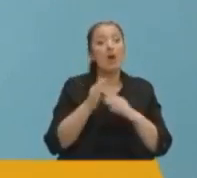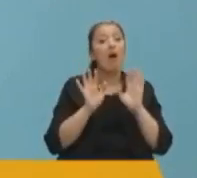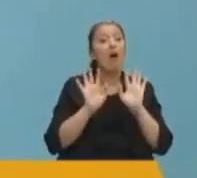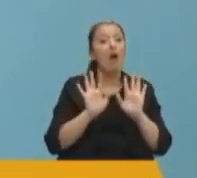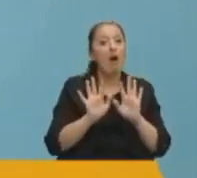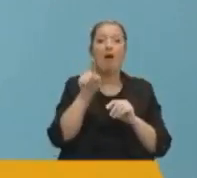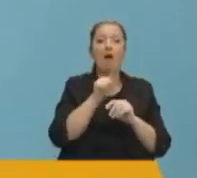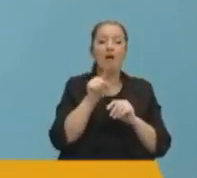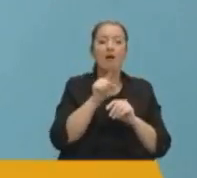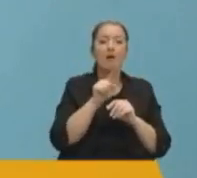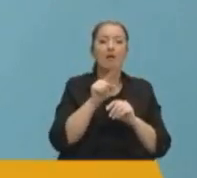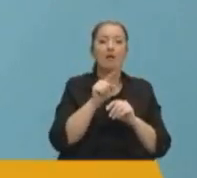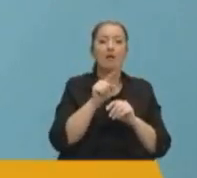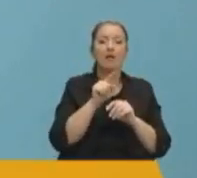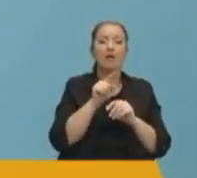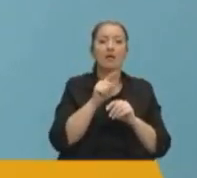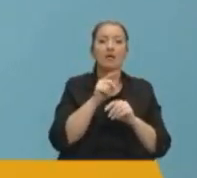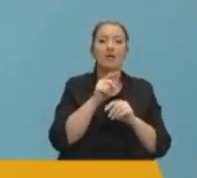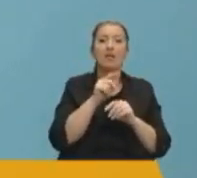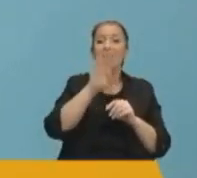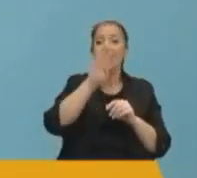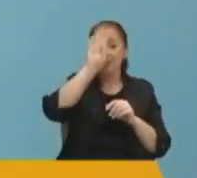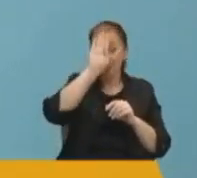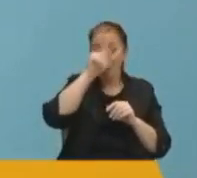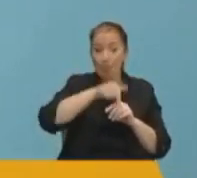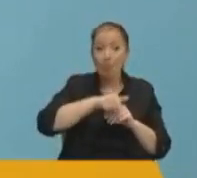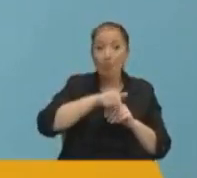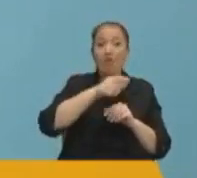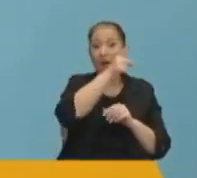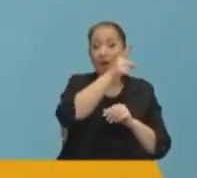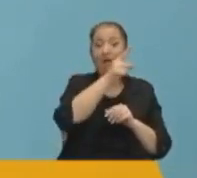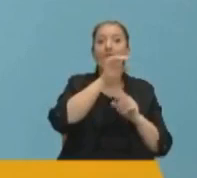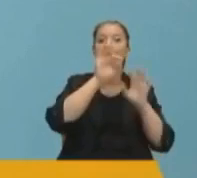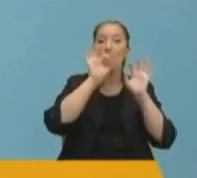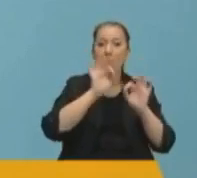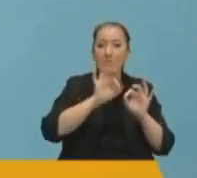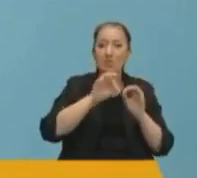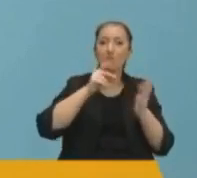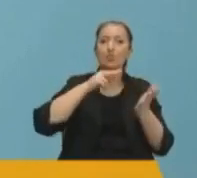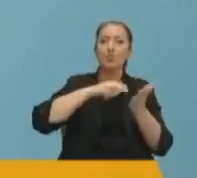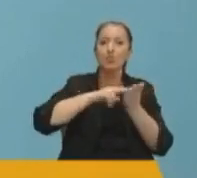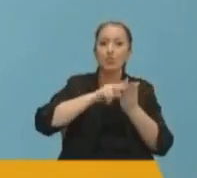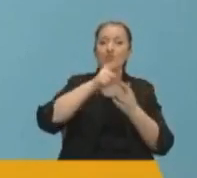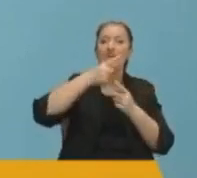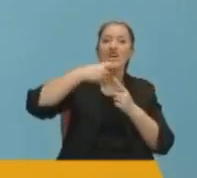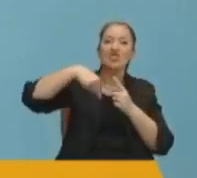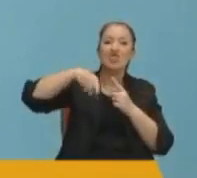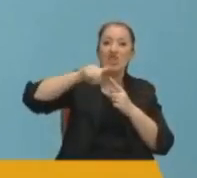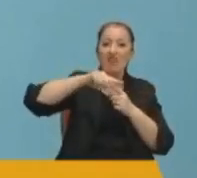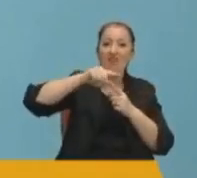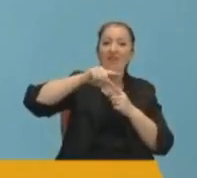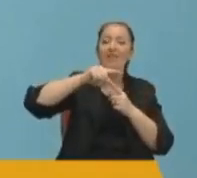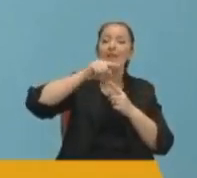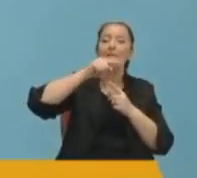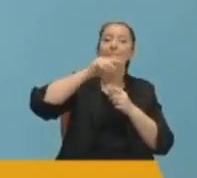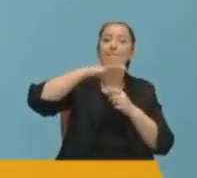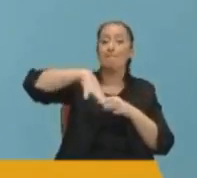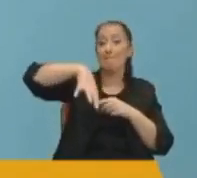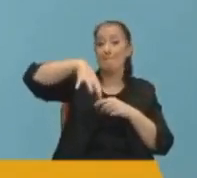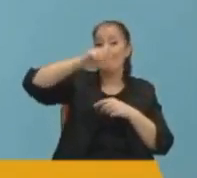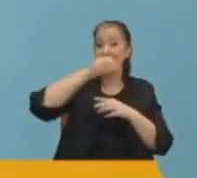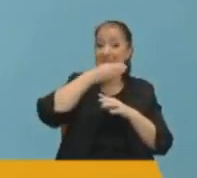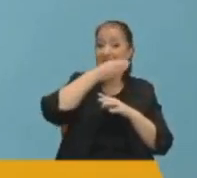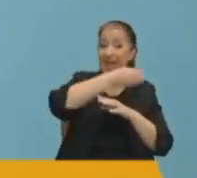Fakat şunu ıskalıyorsunuz. İstanbul'dan Ankara'ya başlattığımız iktidar yürüyüşümüzün çevreden merkeze şahlanan o kutlu koşunun arkasında